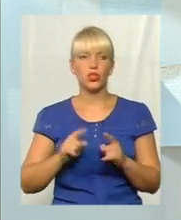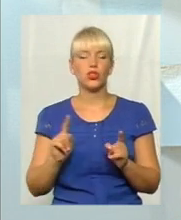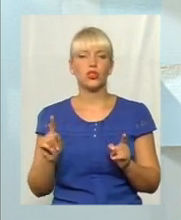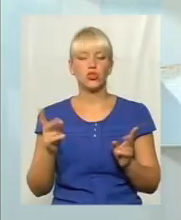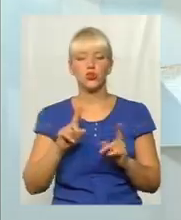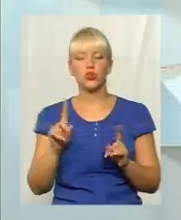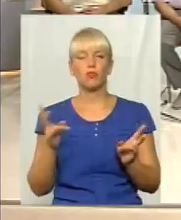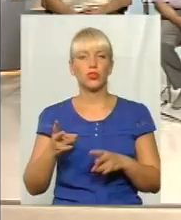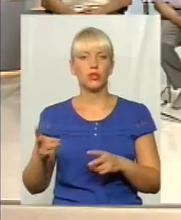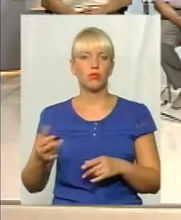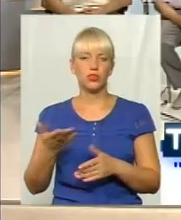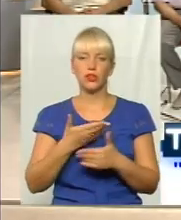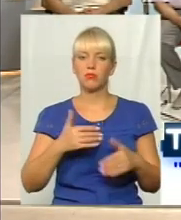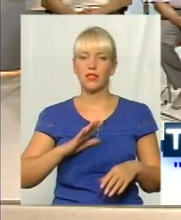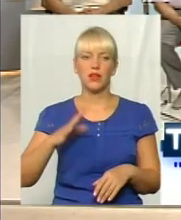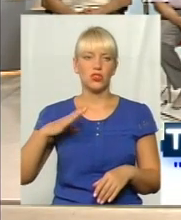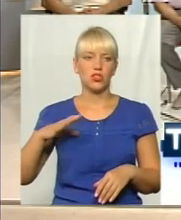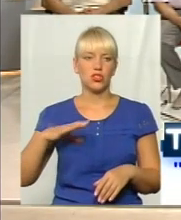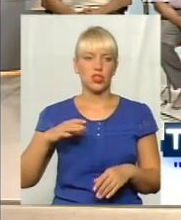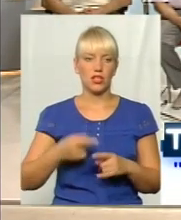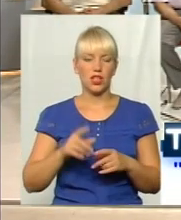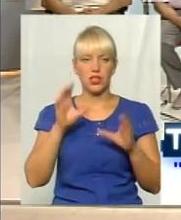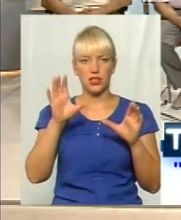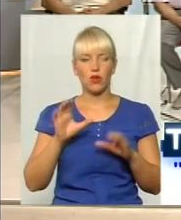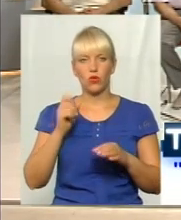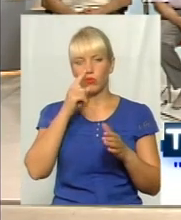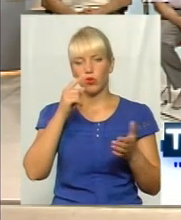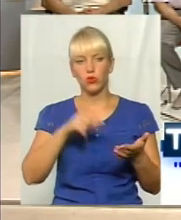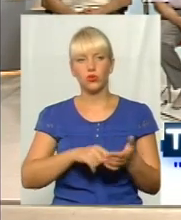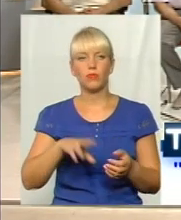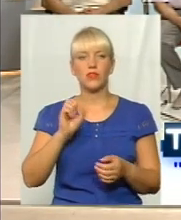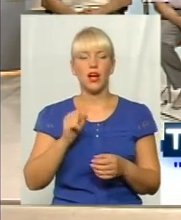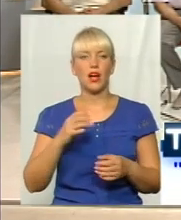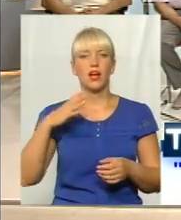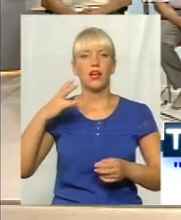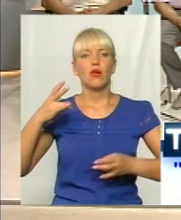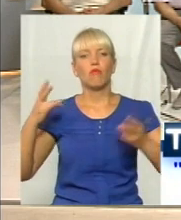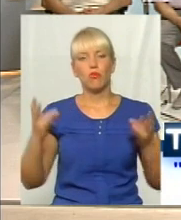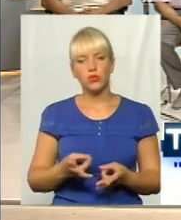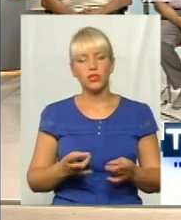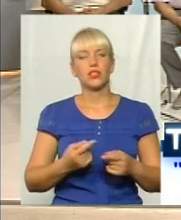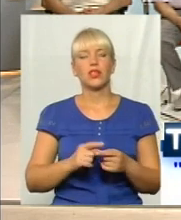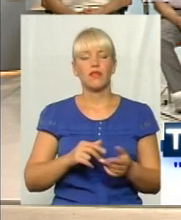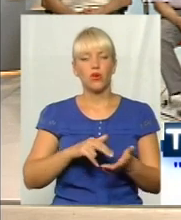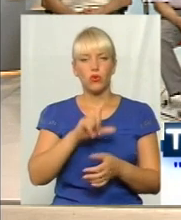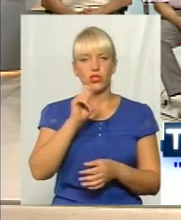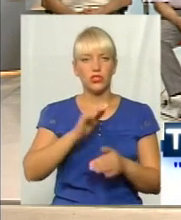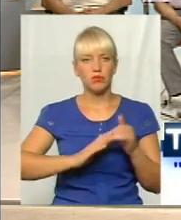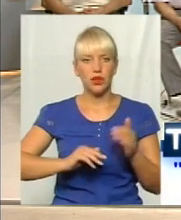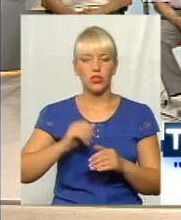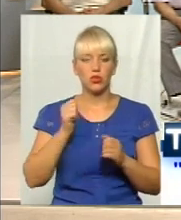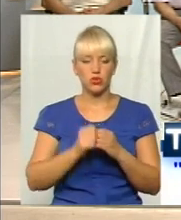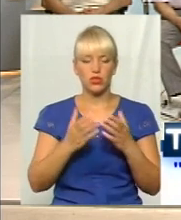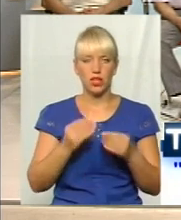звичайно, ми не чекали заколу про доступність, а мусили, виходячи з практики щоденних